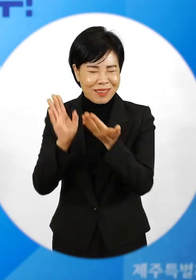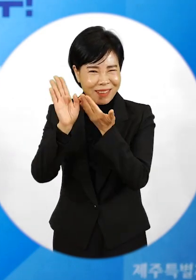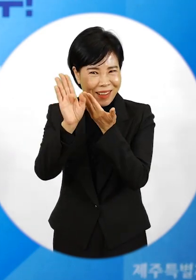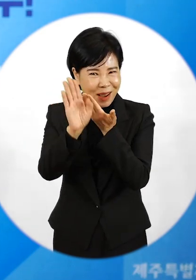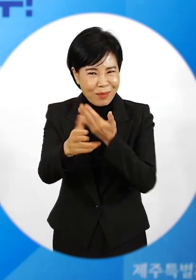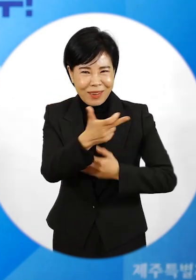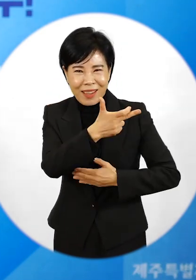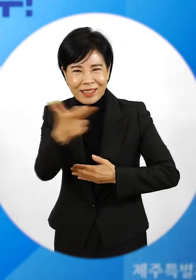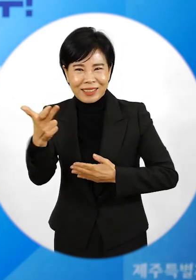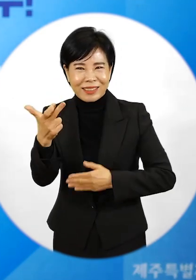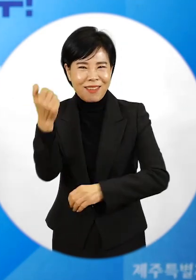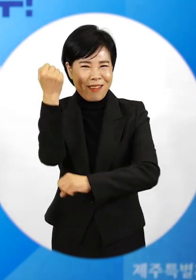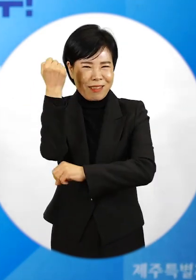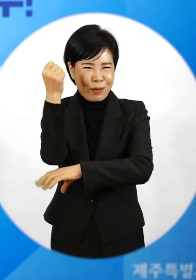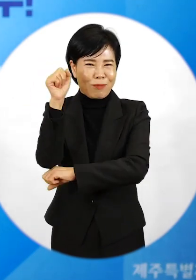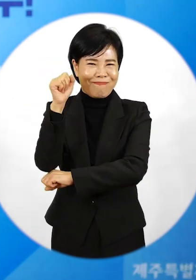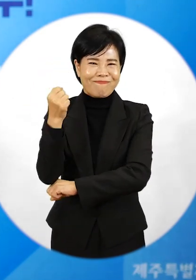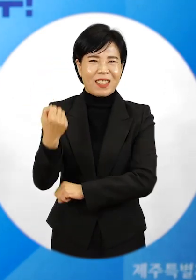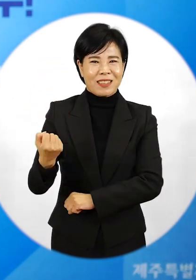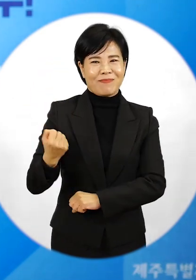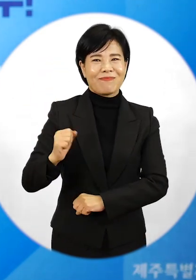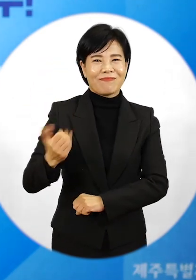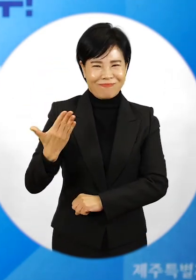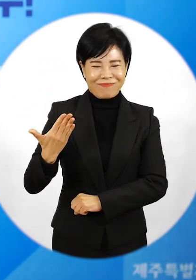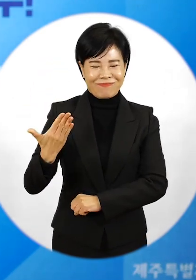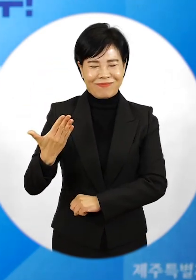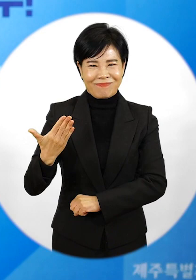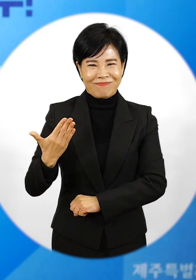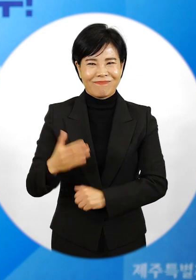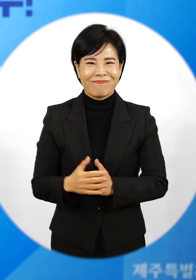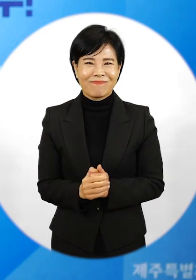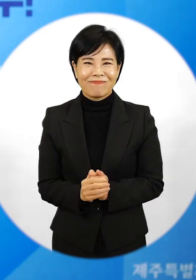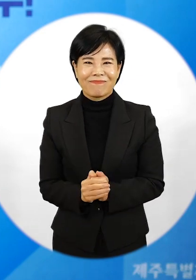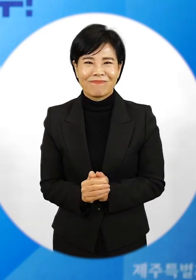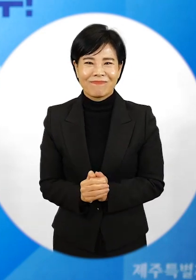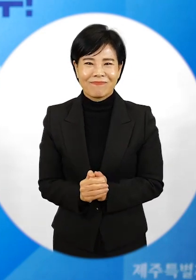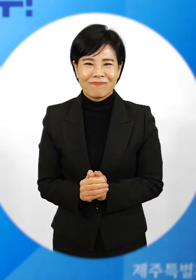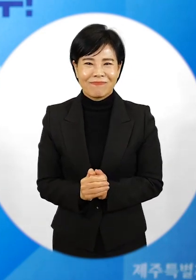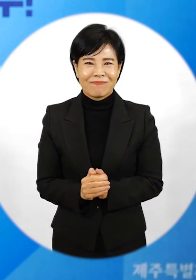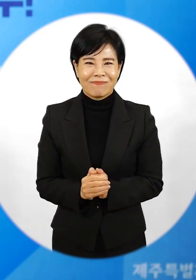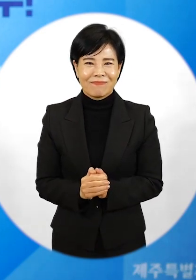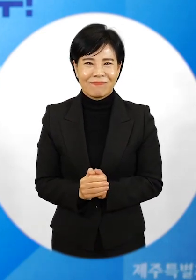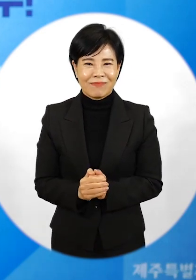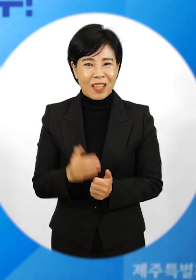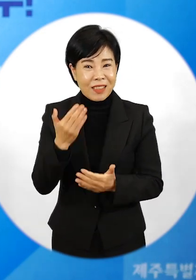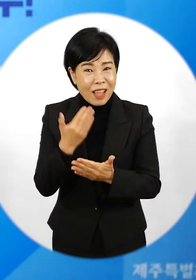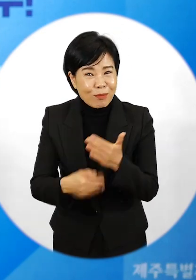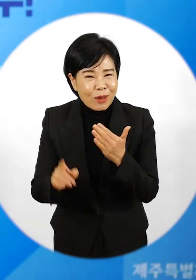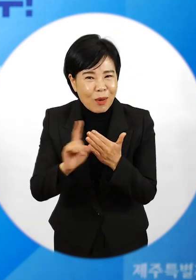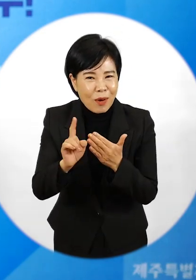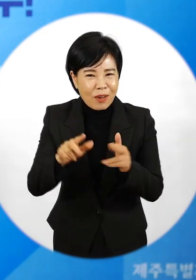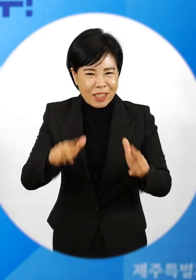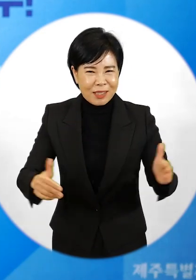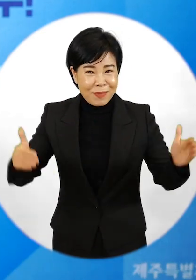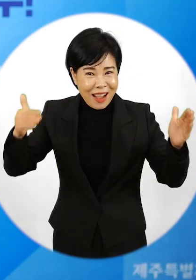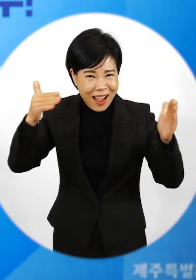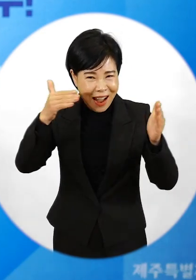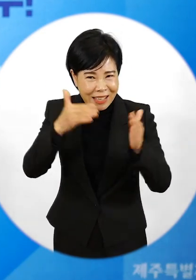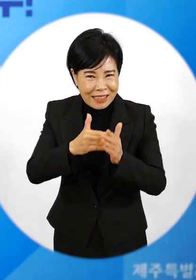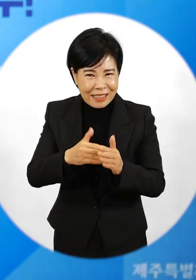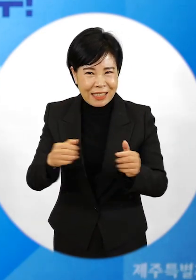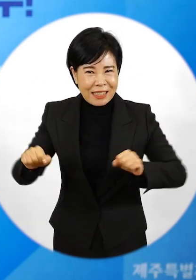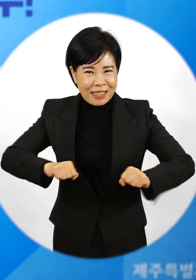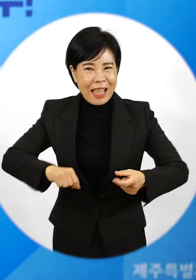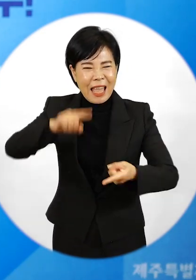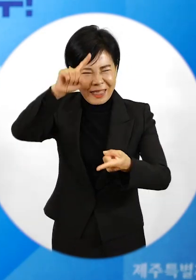미래에 큰 버팀목이 될 자부심으로 자리하길 바랍니다. 이제 남은 것은 지금까지 해오던 대로